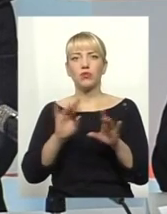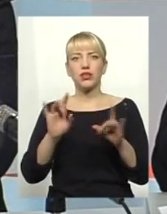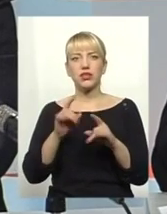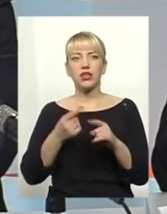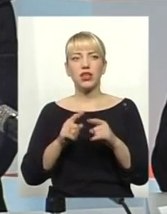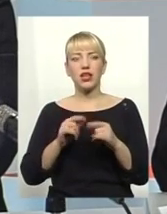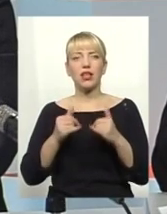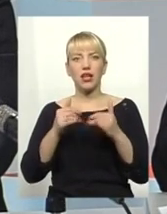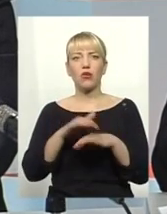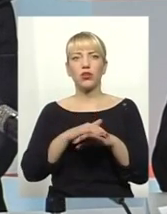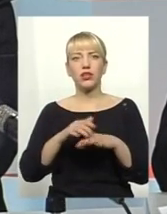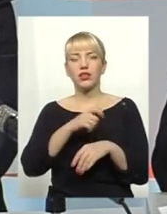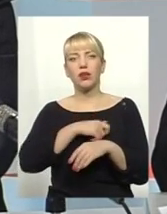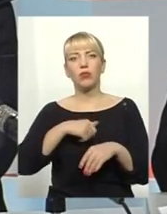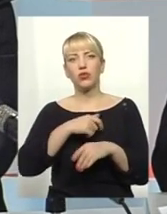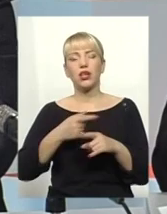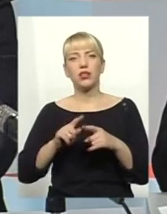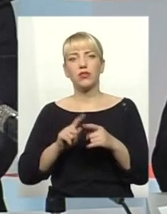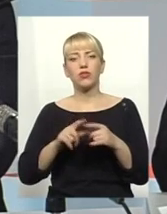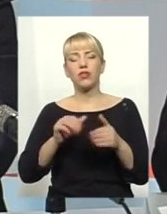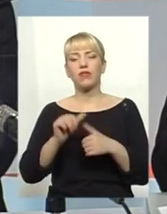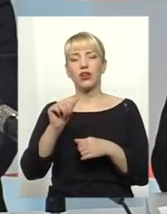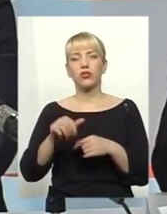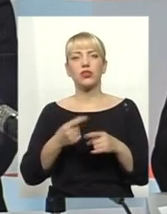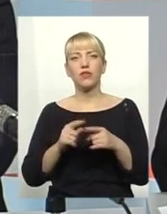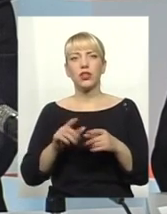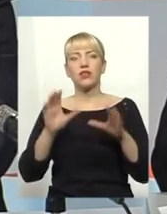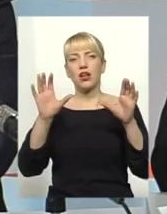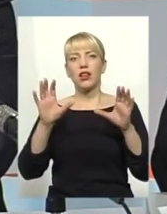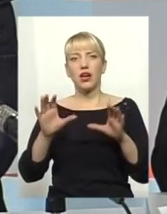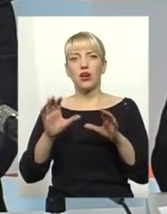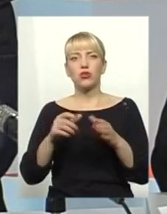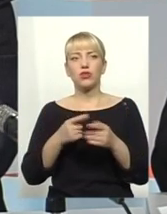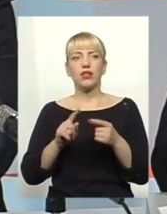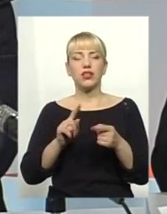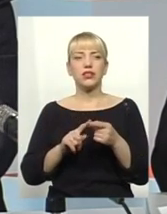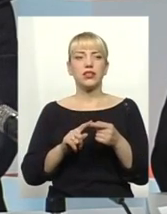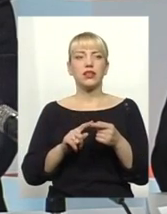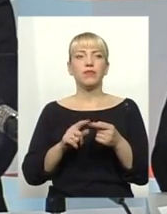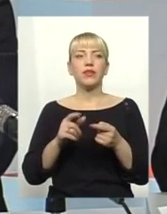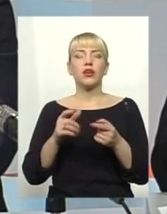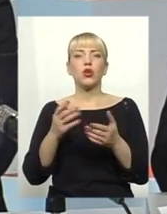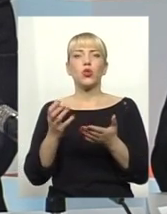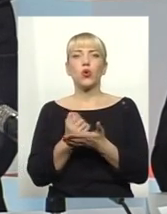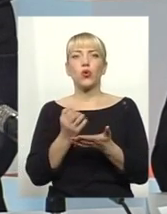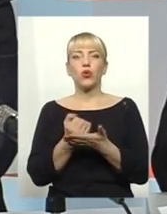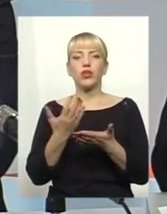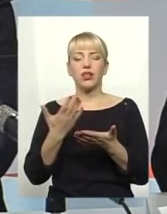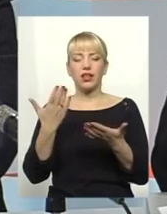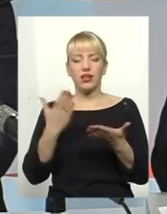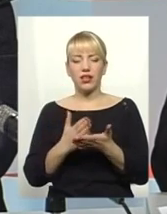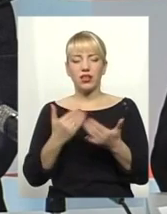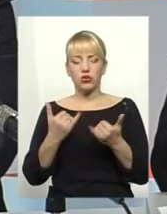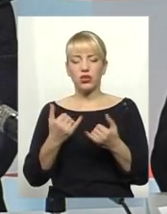зроблено виключення, вони легалізували фактично ці доходи, які в них є на сьогоднішній день, і не сплочується жодної